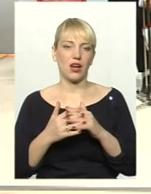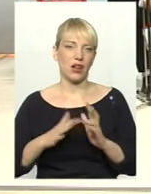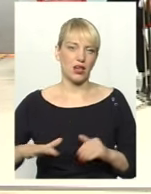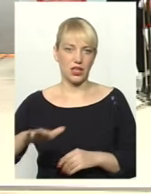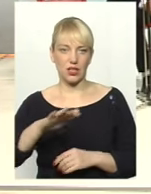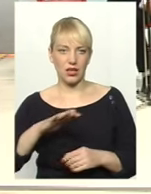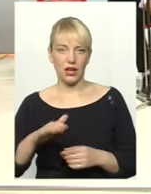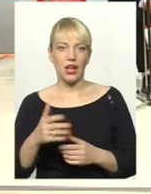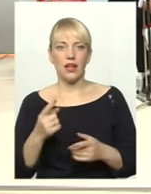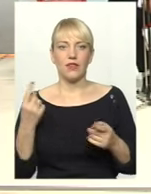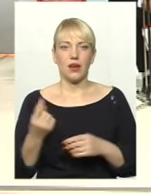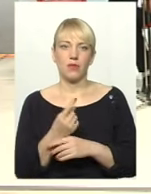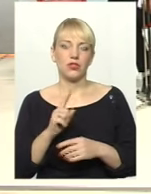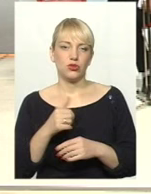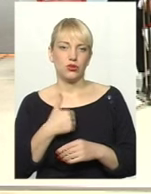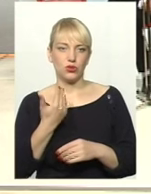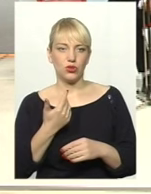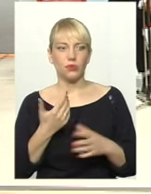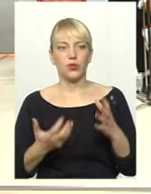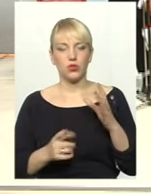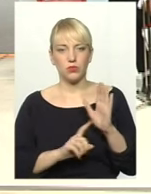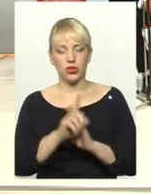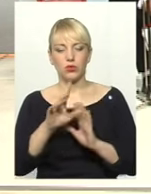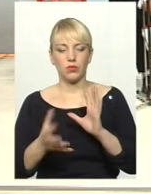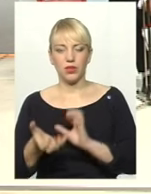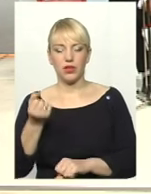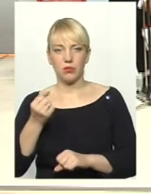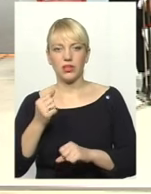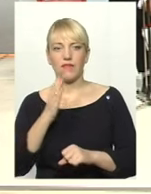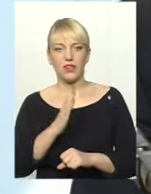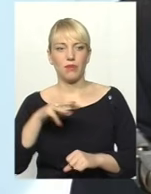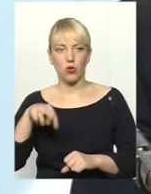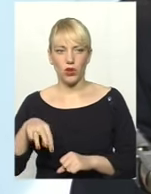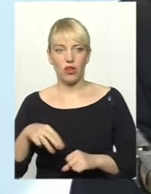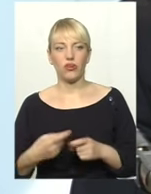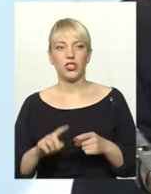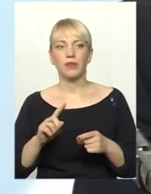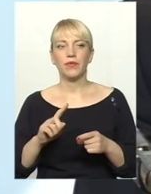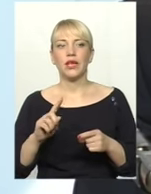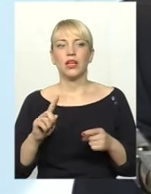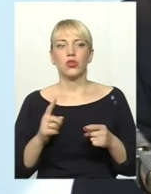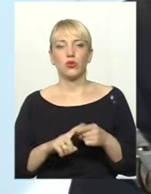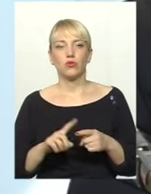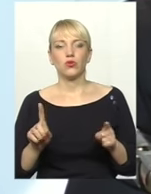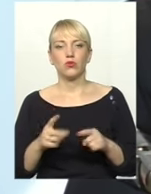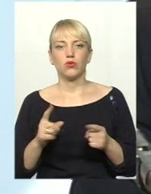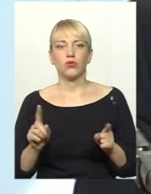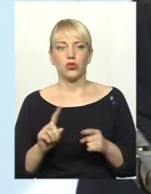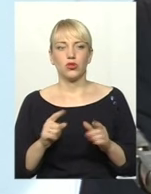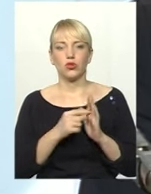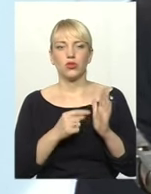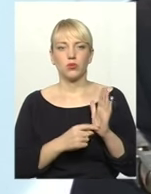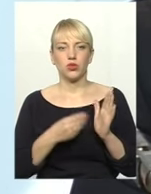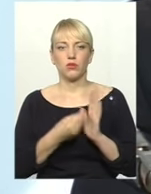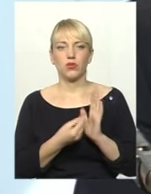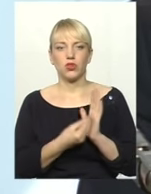Найперше хочу розпочати і підтримати Вадима Миколаївича, тому що розподіл